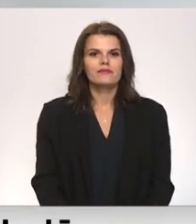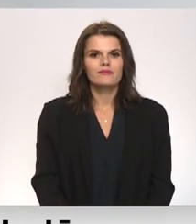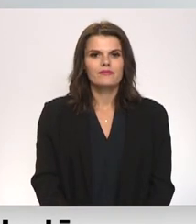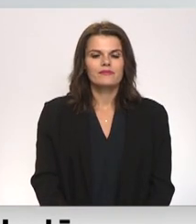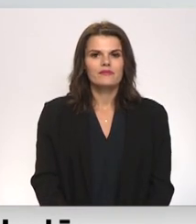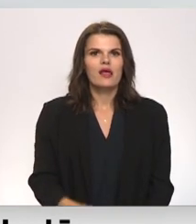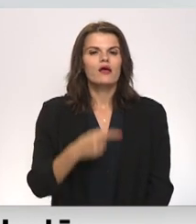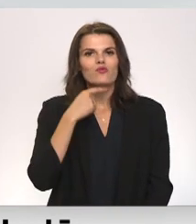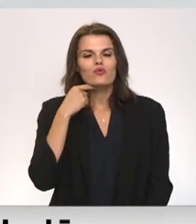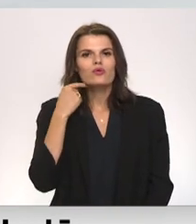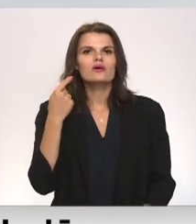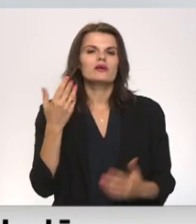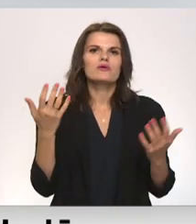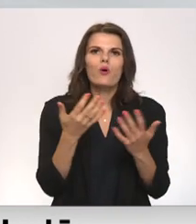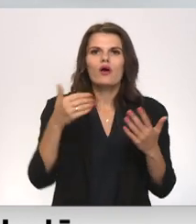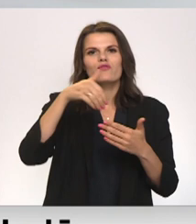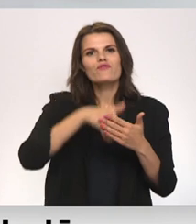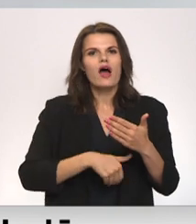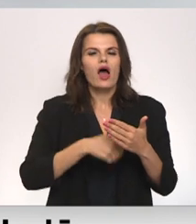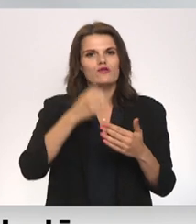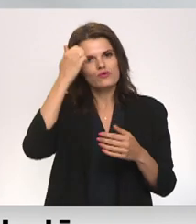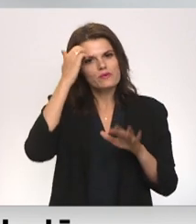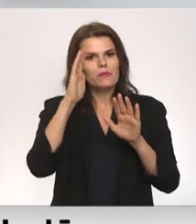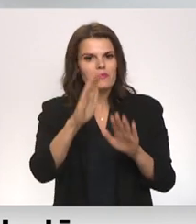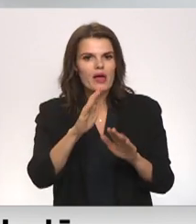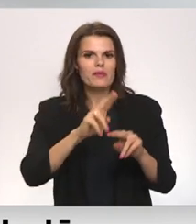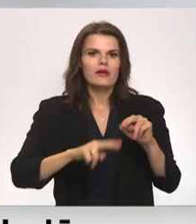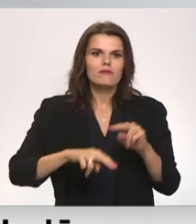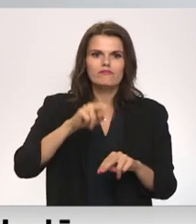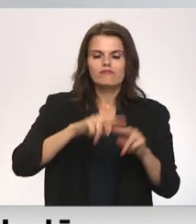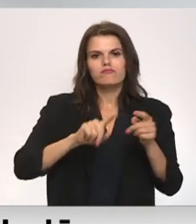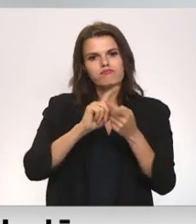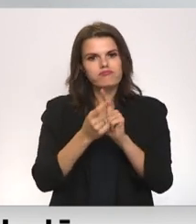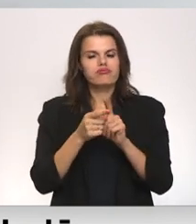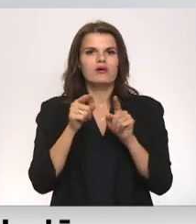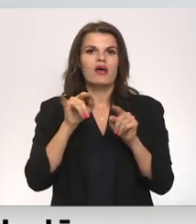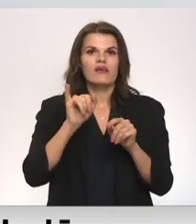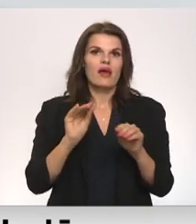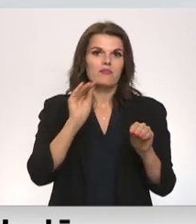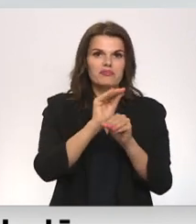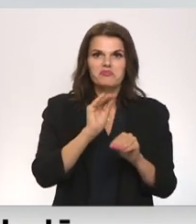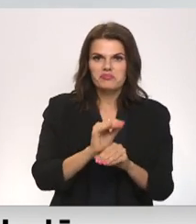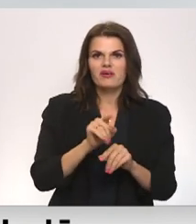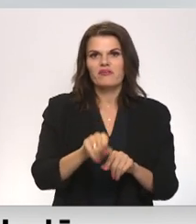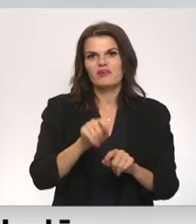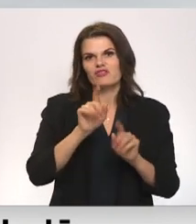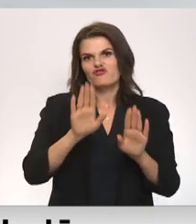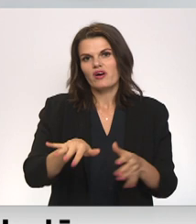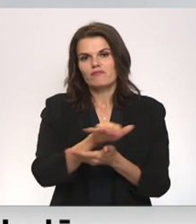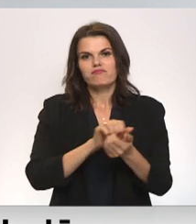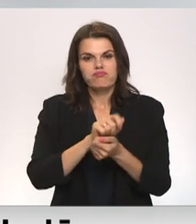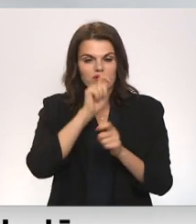pieminēt, ka var kaut kādu piebūtu aizsīt, tas vēsturs pieminēt, tas man liekas, nedaudz arī zaudēt. Es